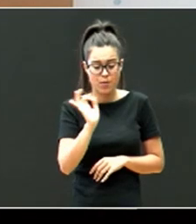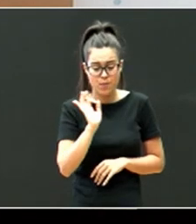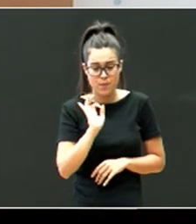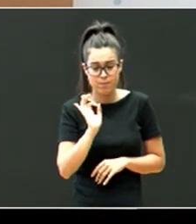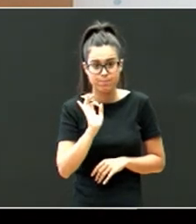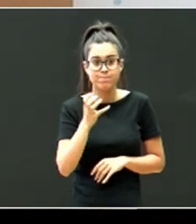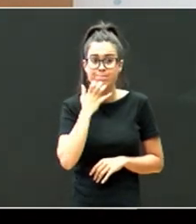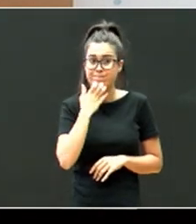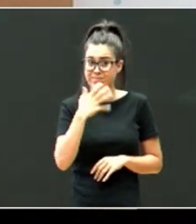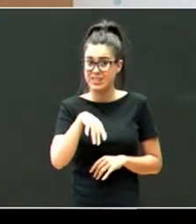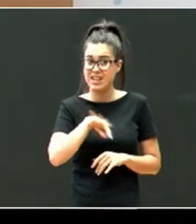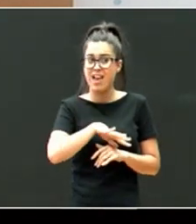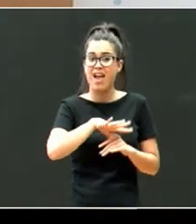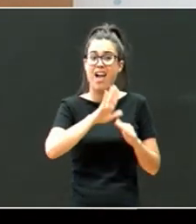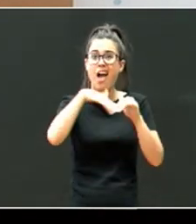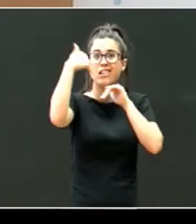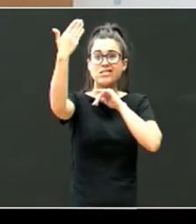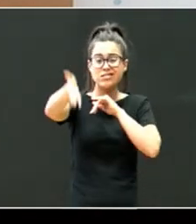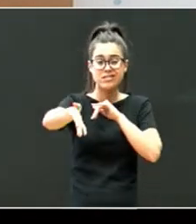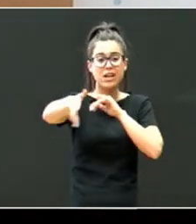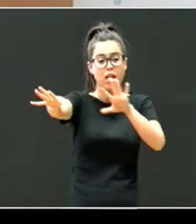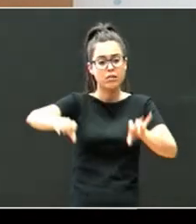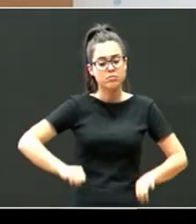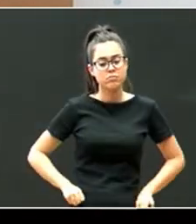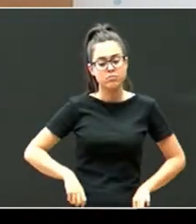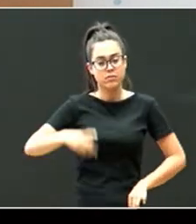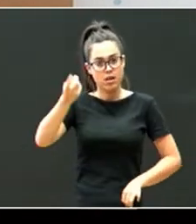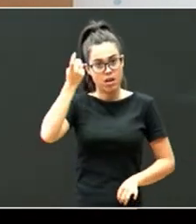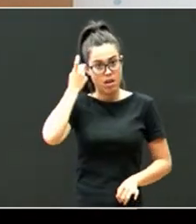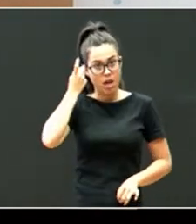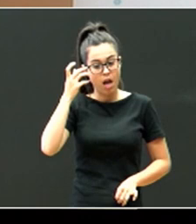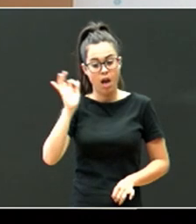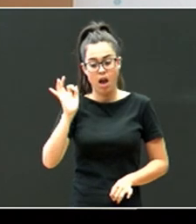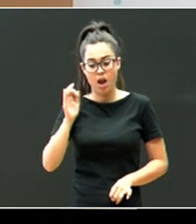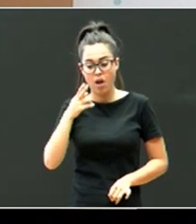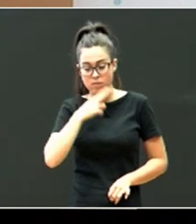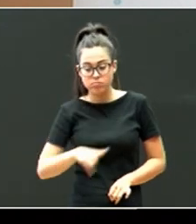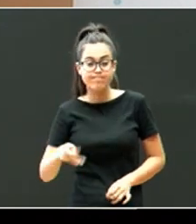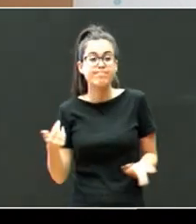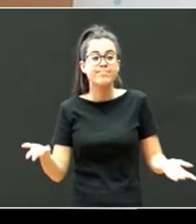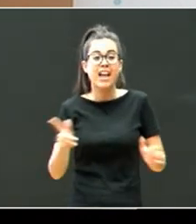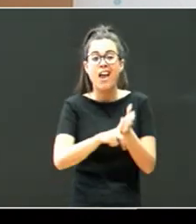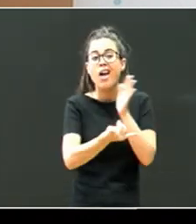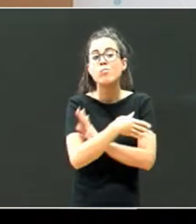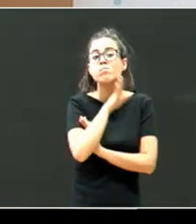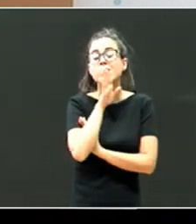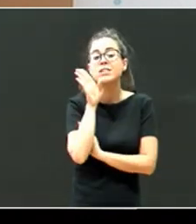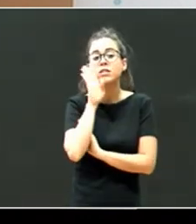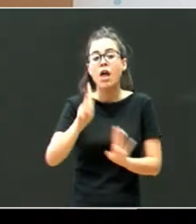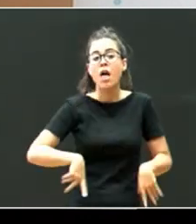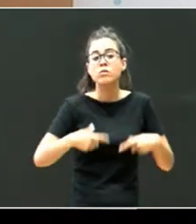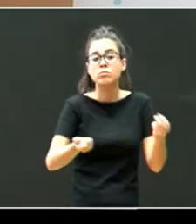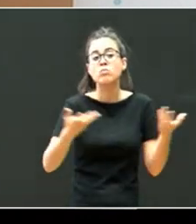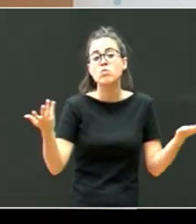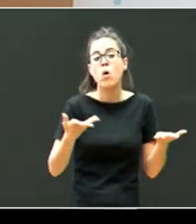nazioarteko adauzioan, ikaslea, aurra, ama izkuntza dauko, eta ama izkuntzori,